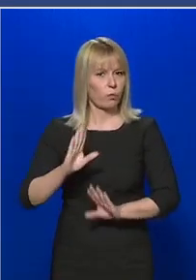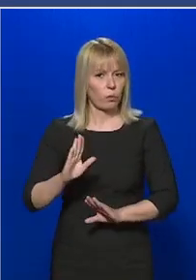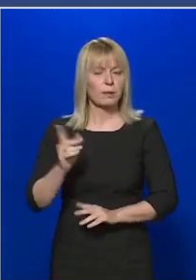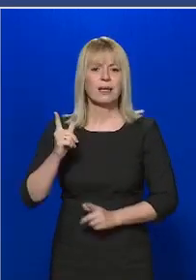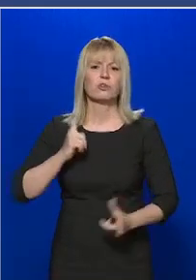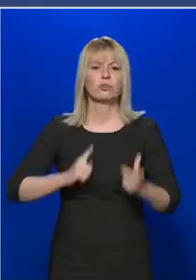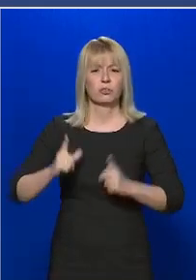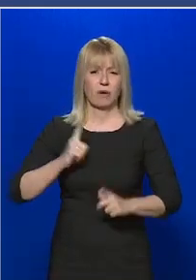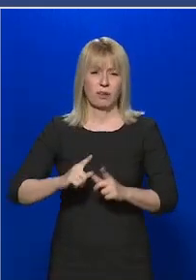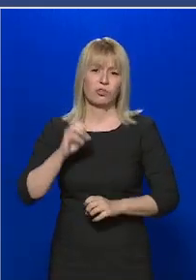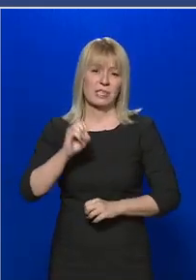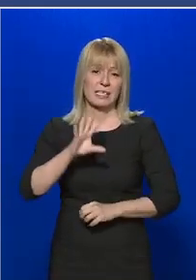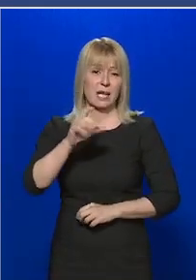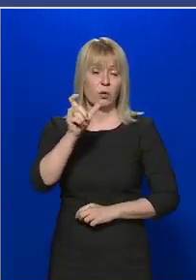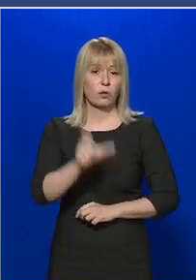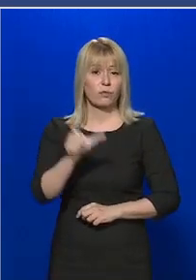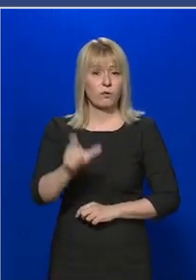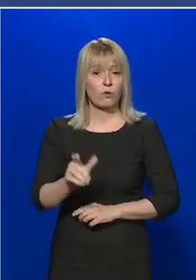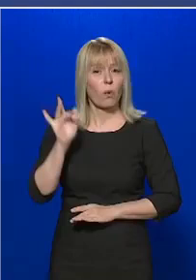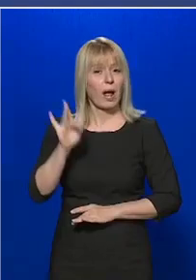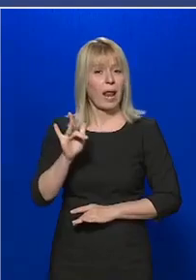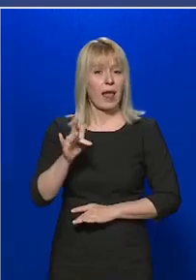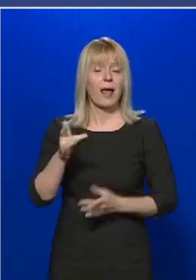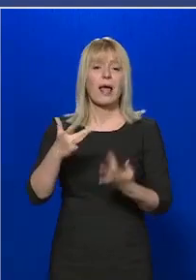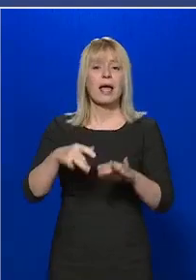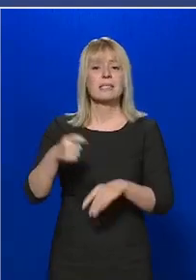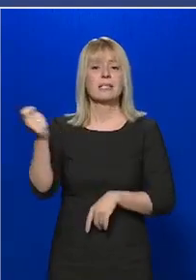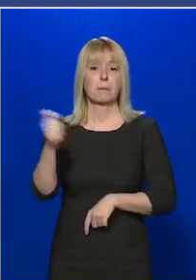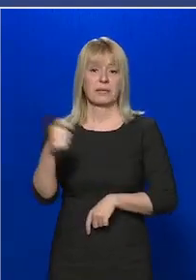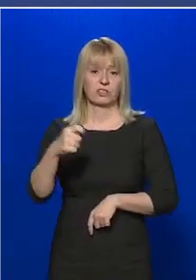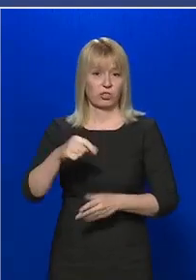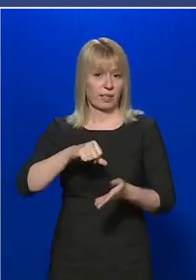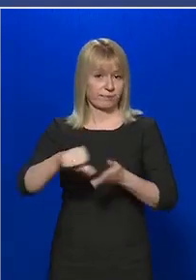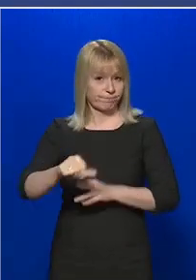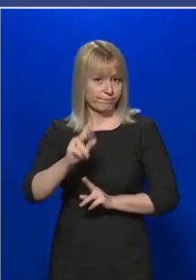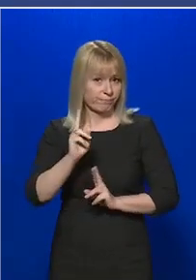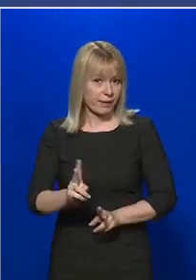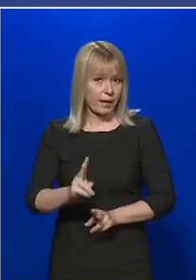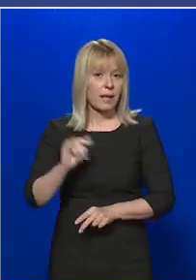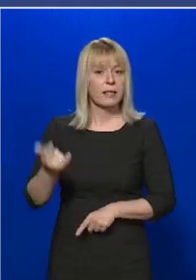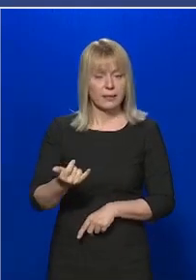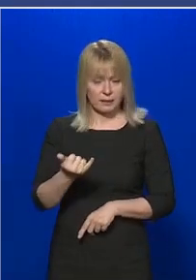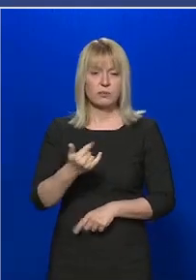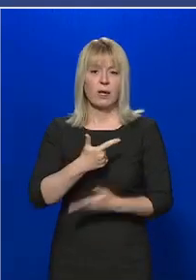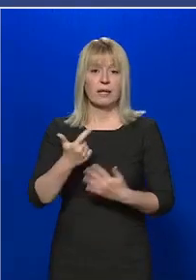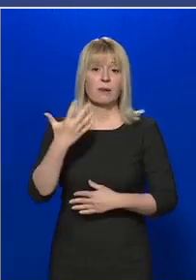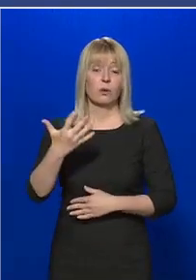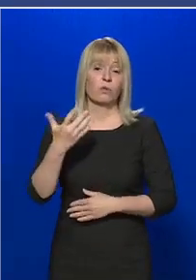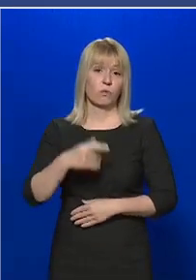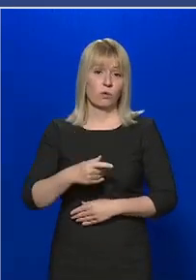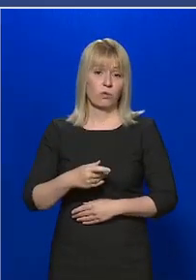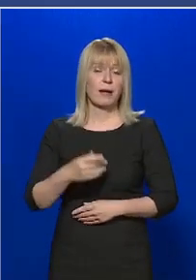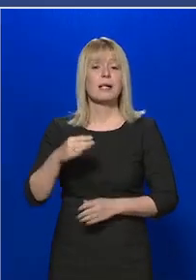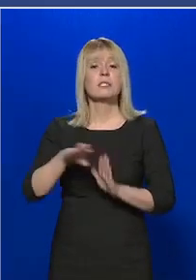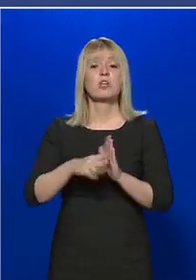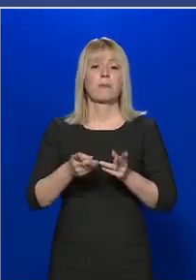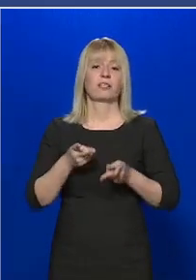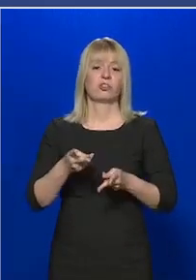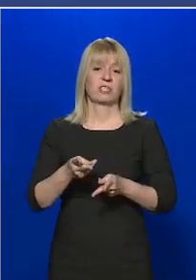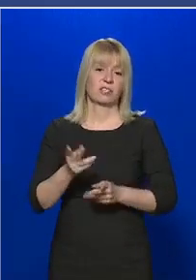esetben 15 fővel szemben helyszínbírságot, illetve 79 fővel szemben szabálysértési feljelentést kellett tennünk.